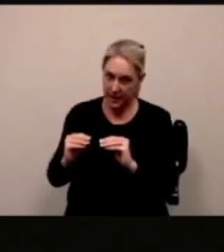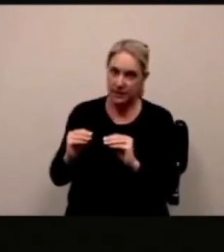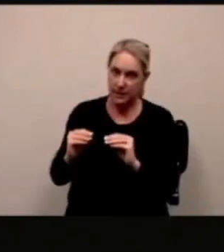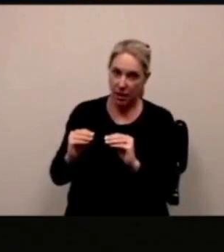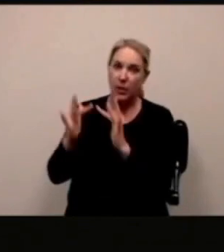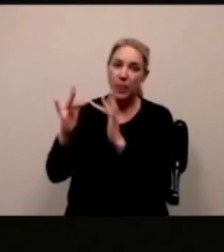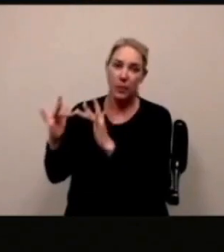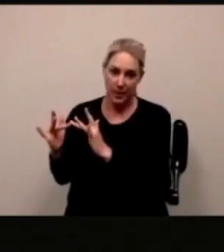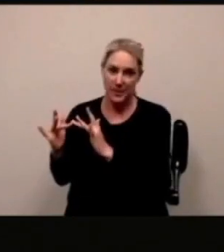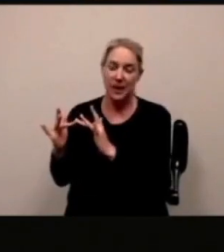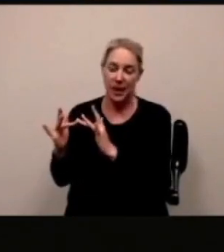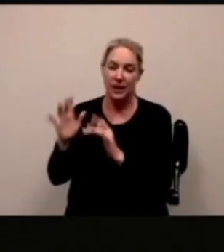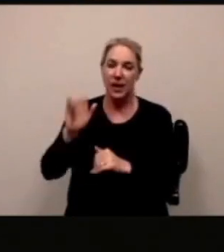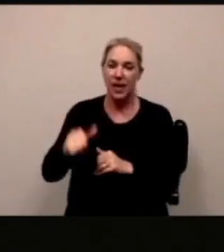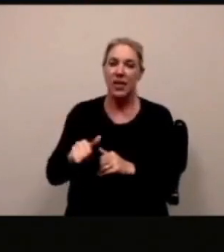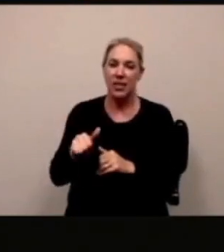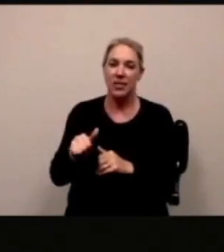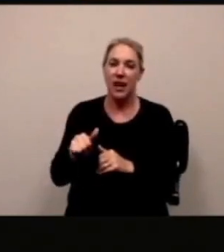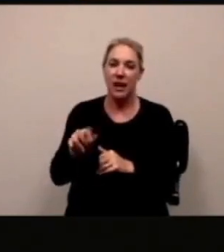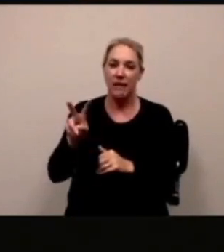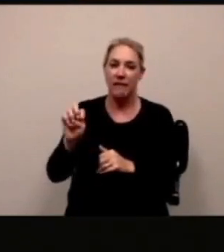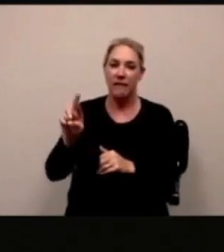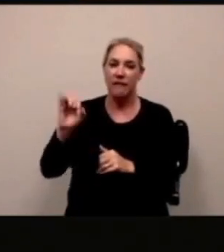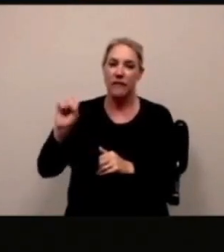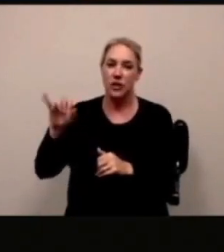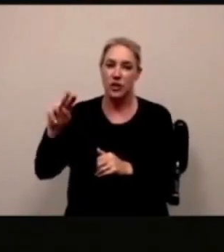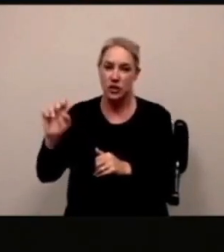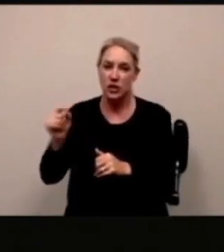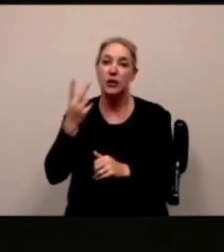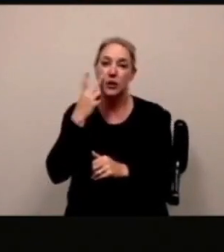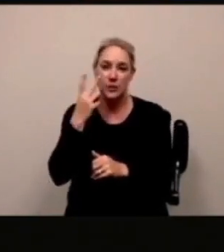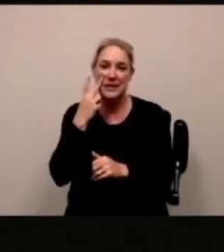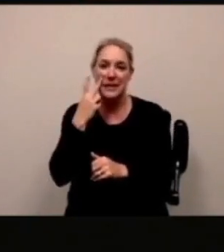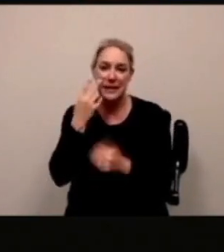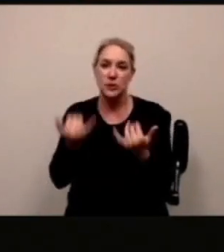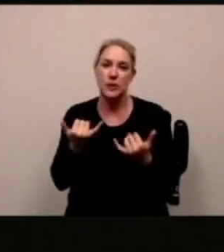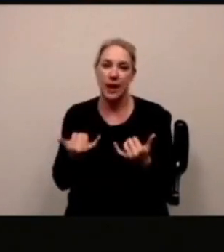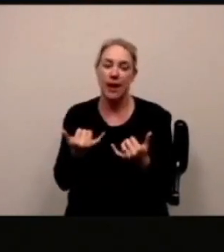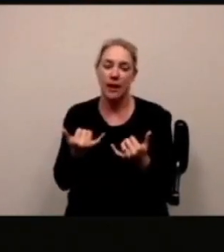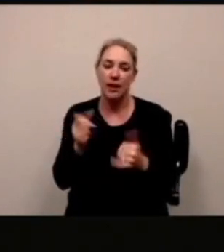che fosse prima di essere un'antesala della sperimentazione